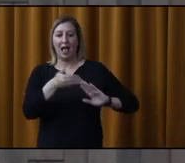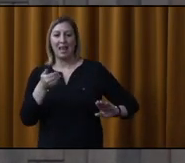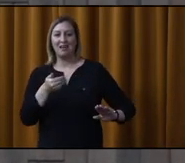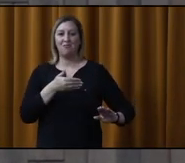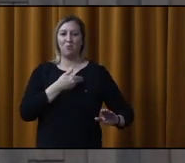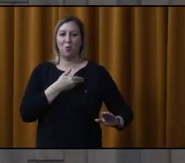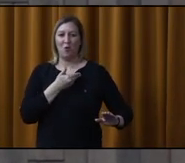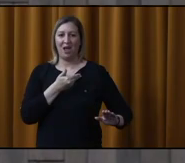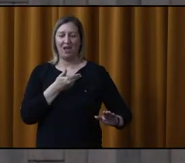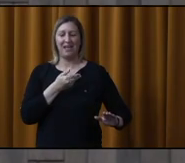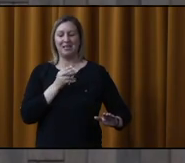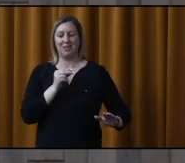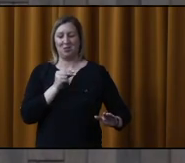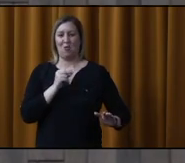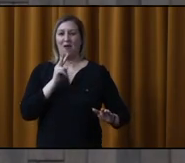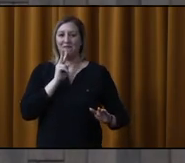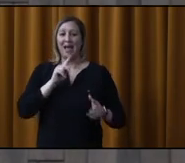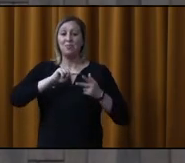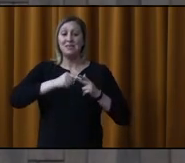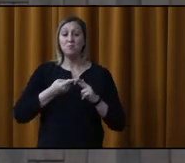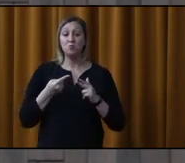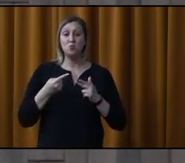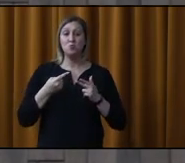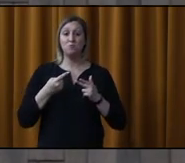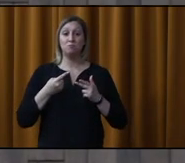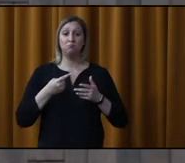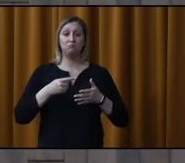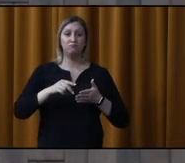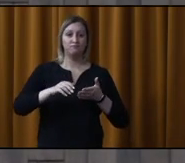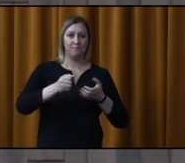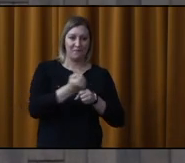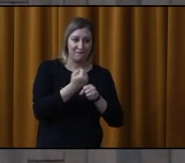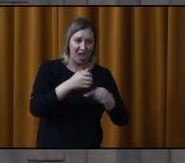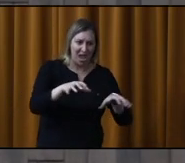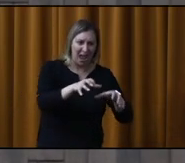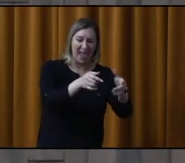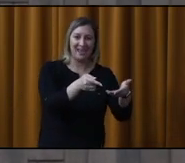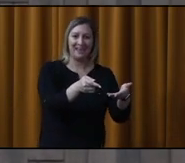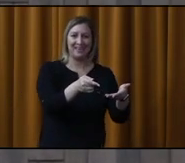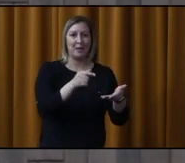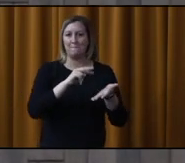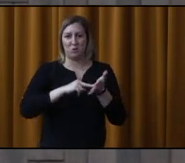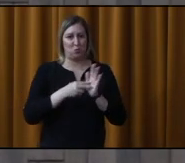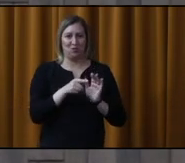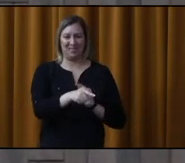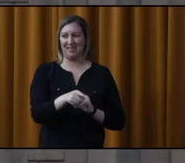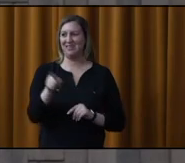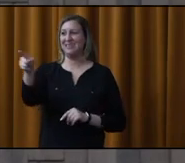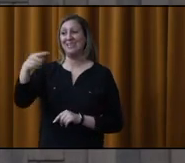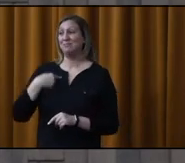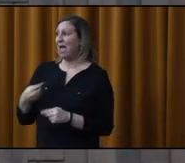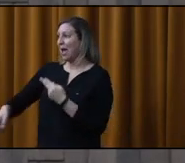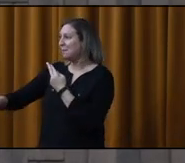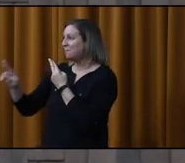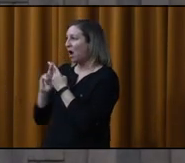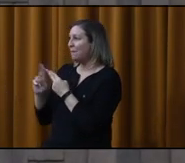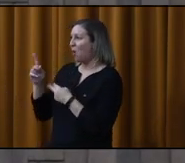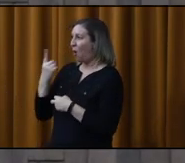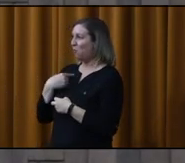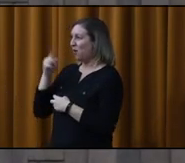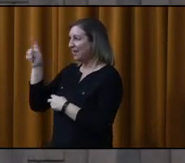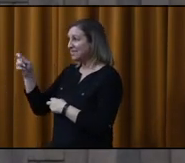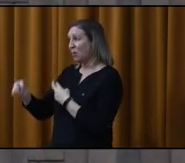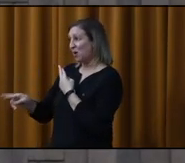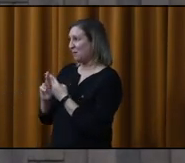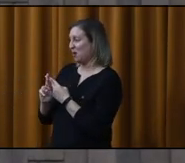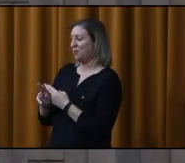c'est qu'il n'aurait jamais dû être là dès le départ. Honnêtement, là… Oui, ça ne répond pas à ma question, par exemple. Je n pas fini. Alors, là, l'optique qu